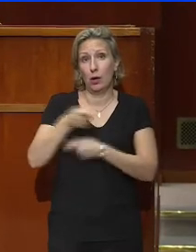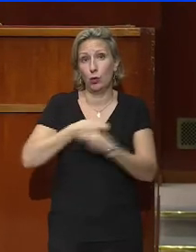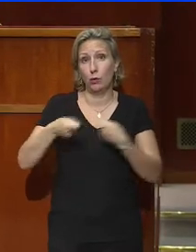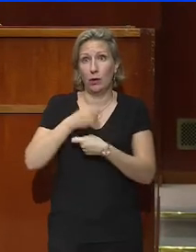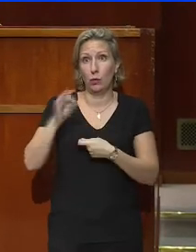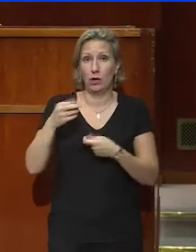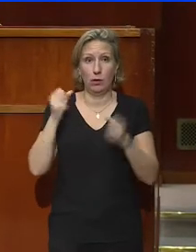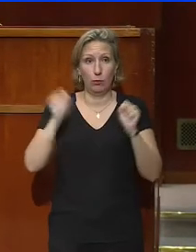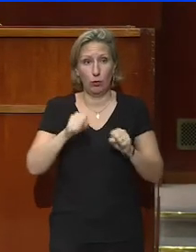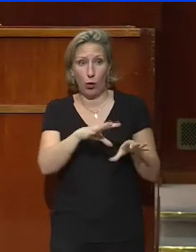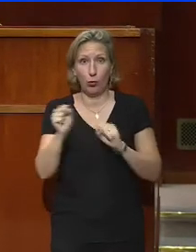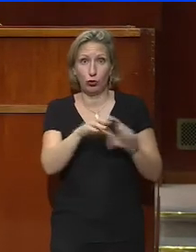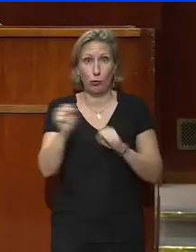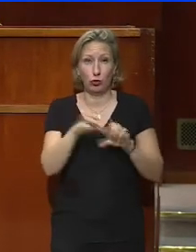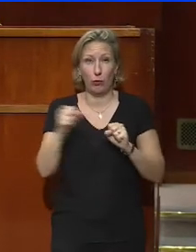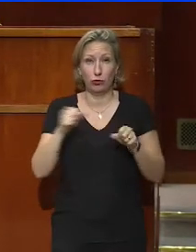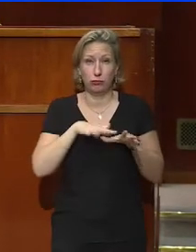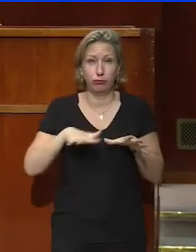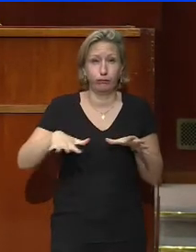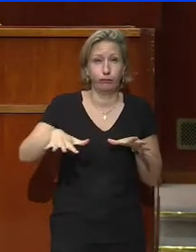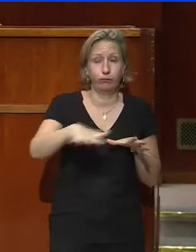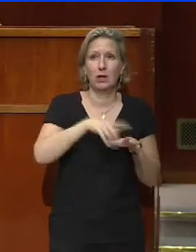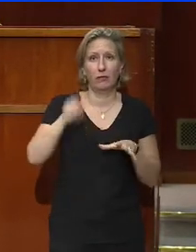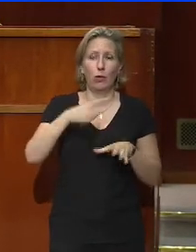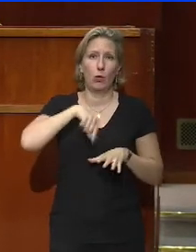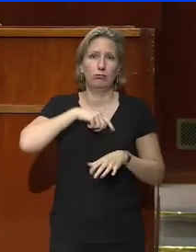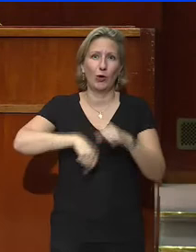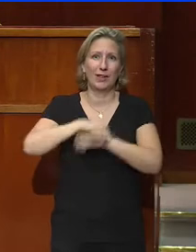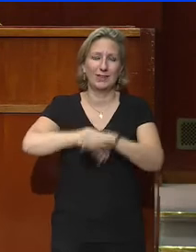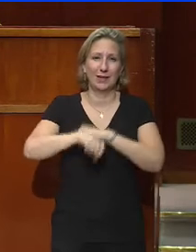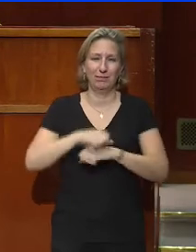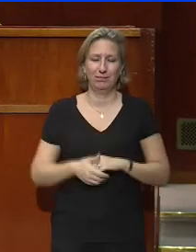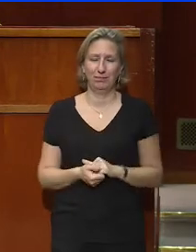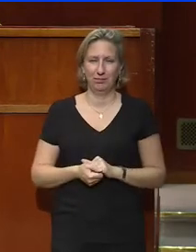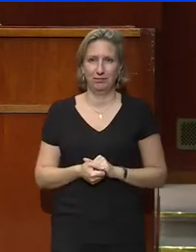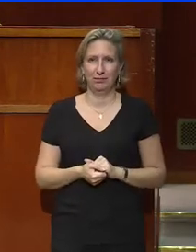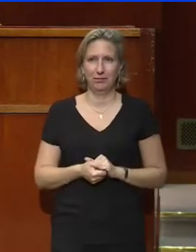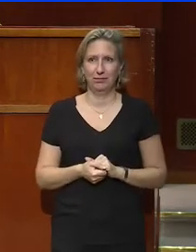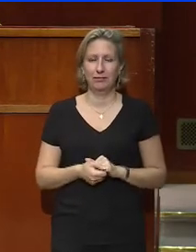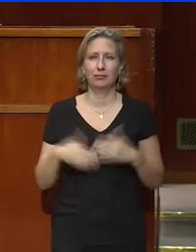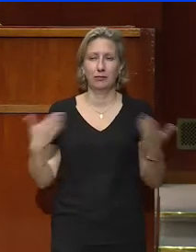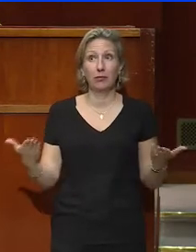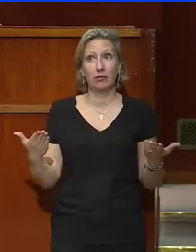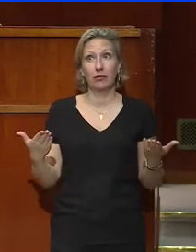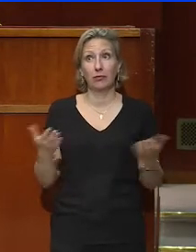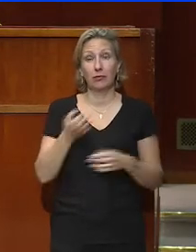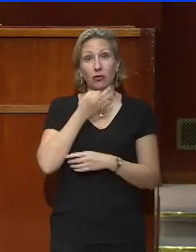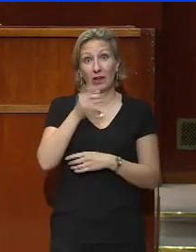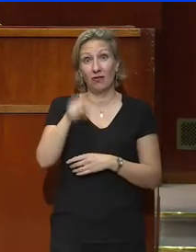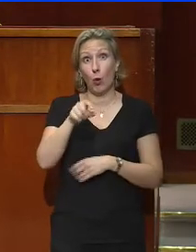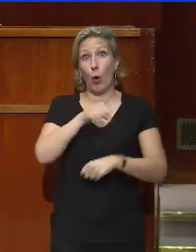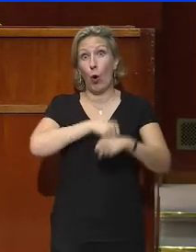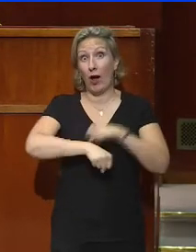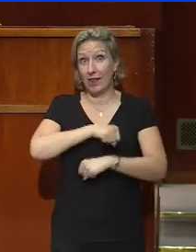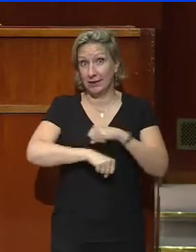considérable d'emplois et d'activités, que nous devons organiser. Et, mesdames et messieurs, je dis bien organiser,